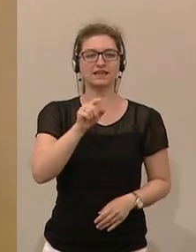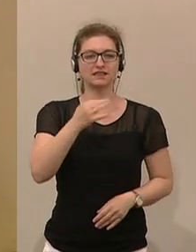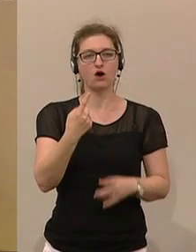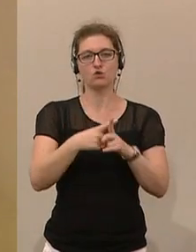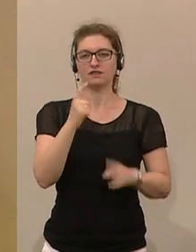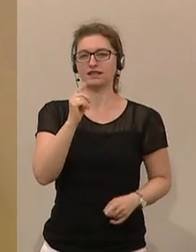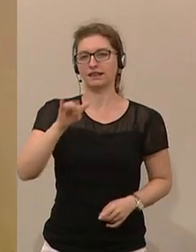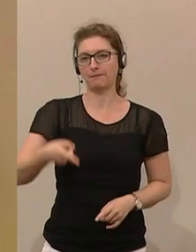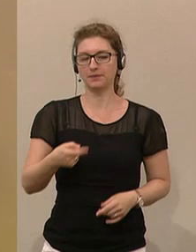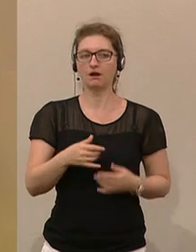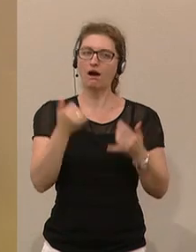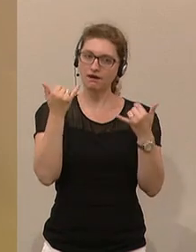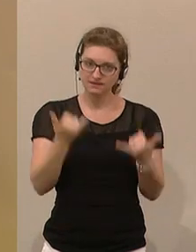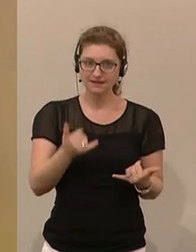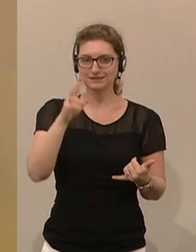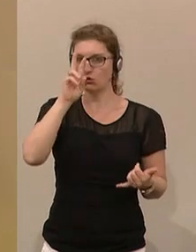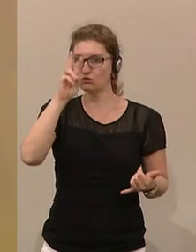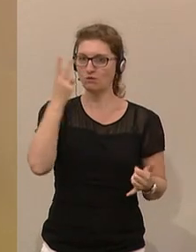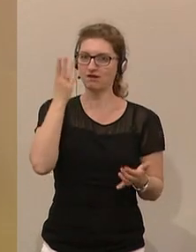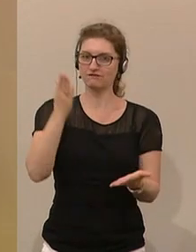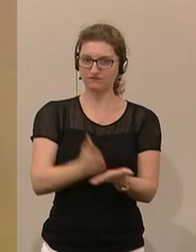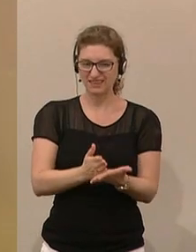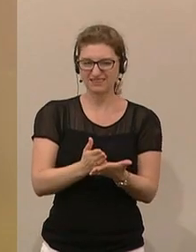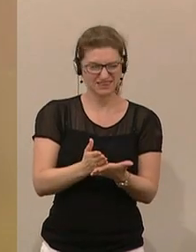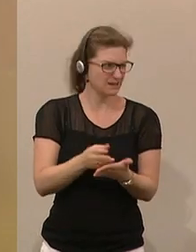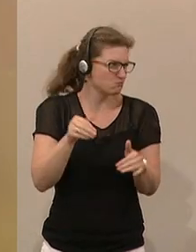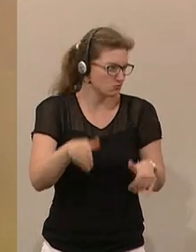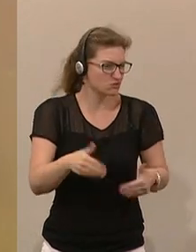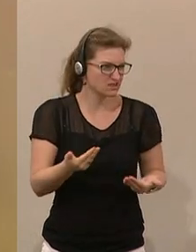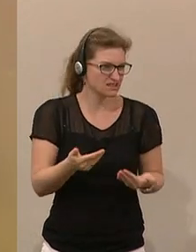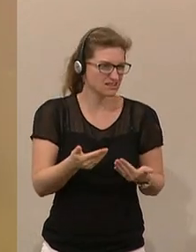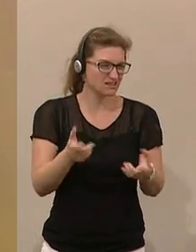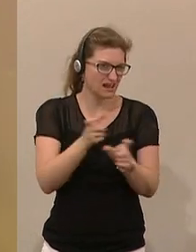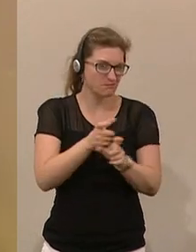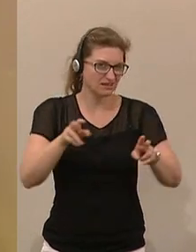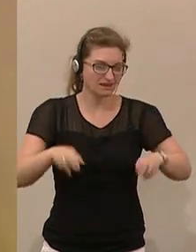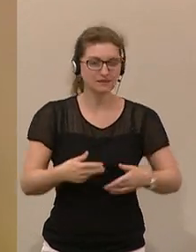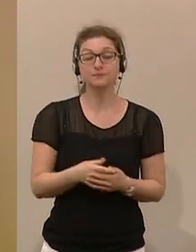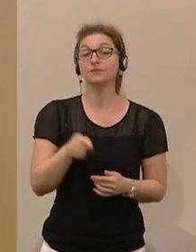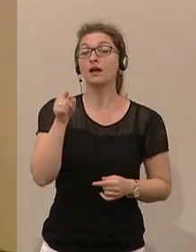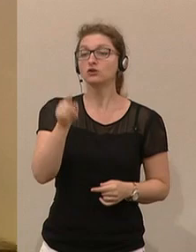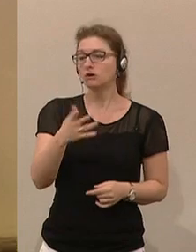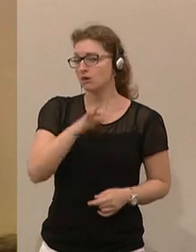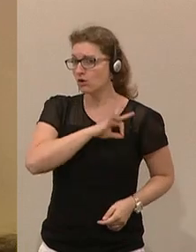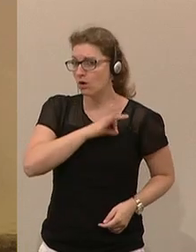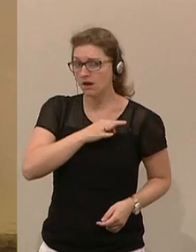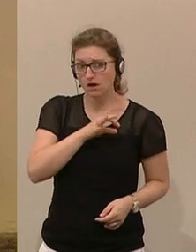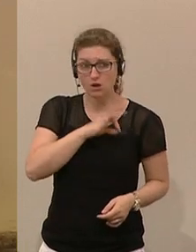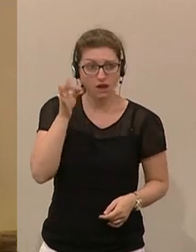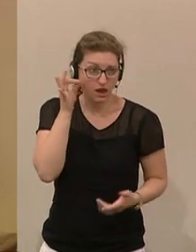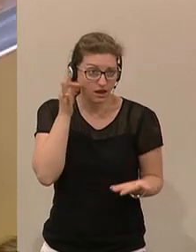TTIP. Jetzt umgefallen, muss es eigentlich heißen. Meine Damen und Herren von der Freiheitlichen Partei,